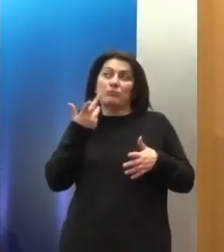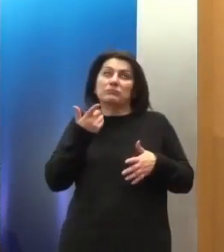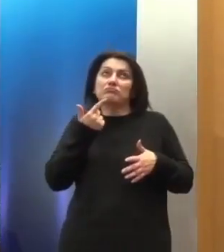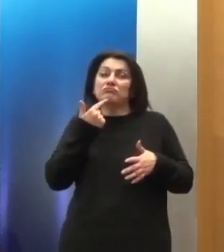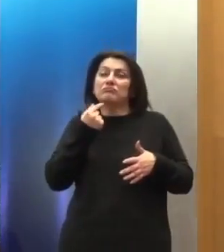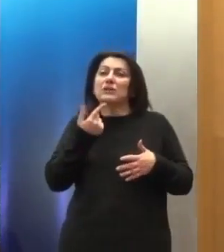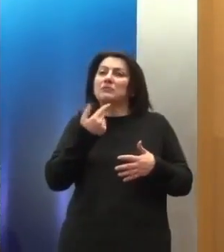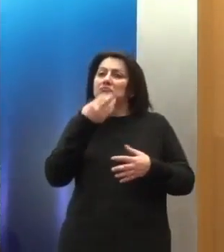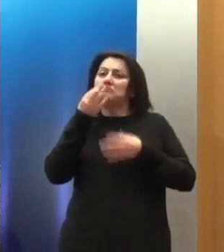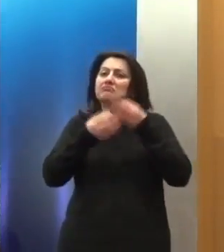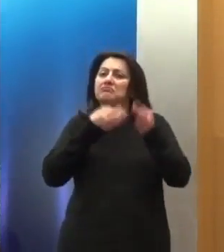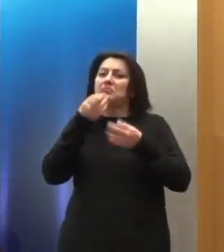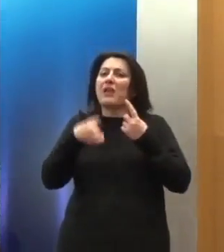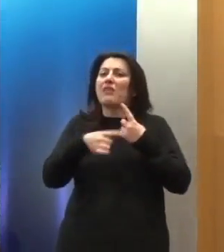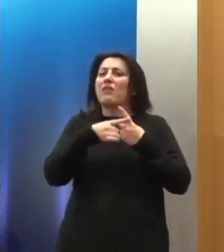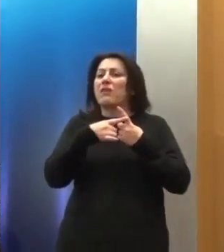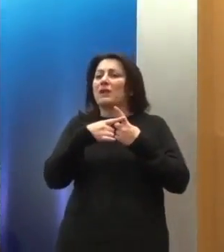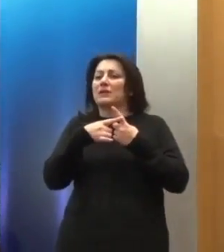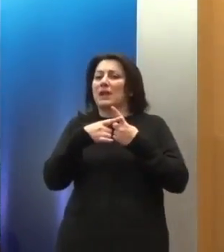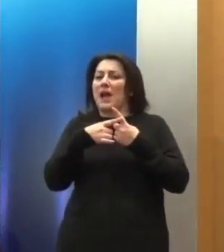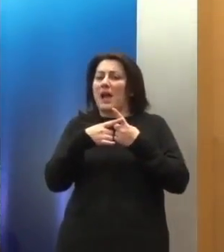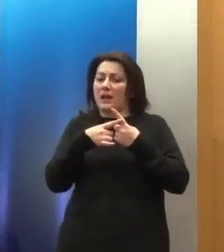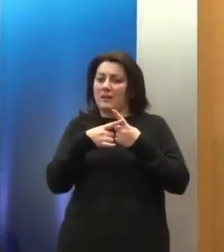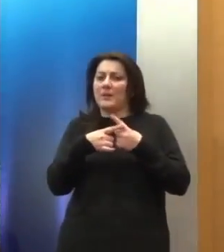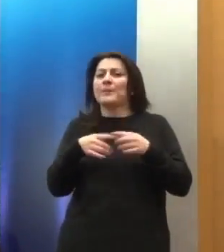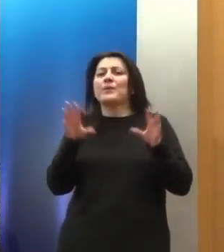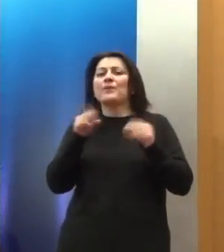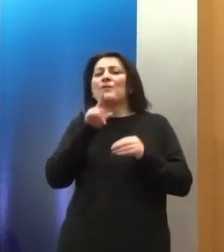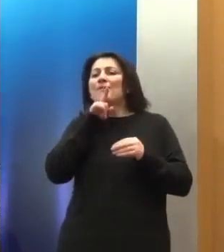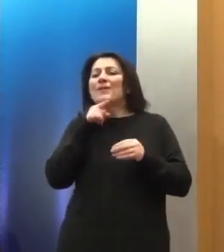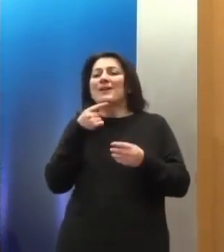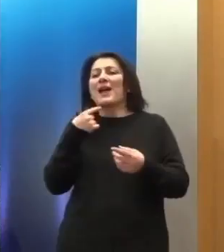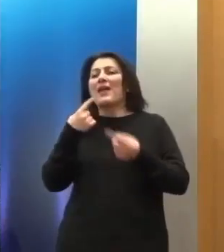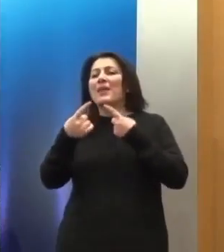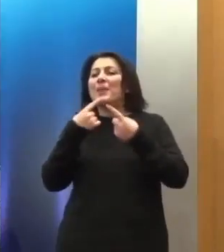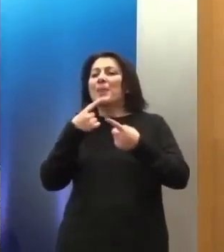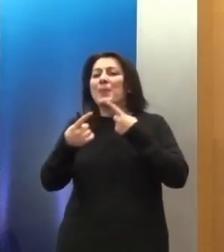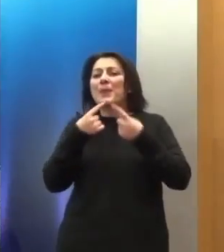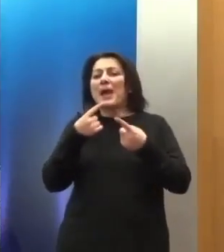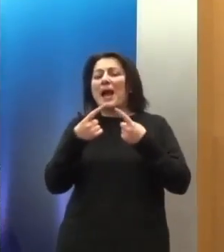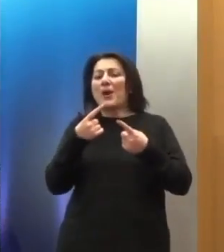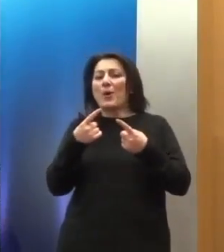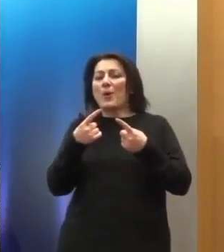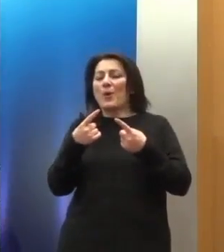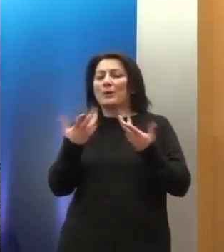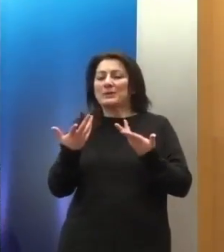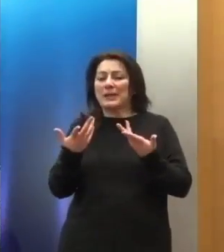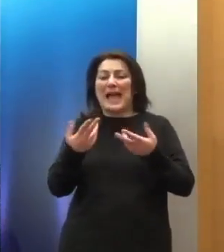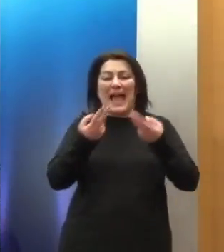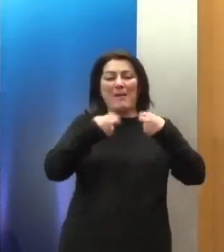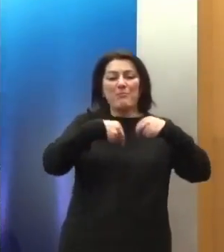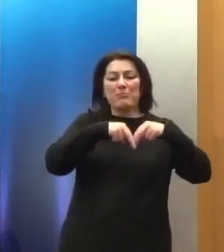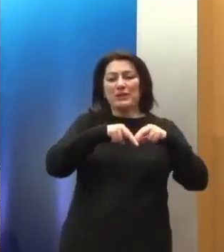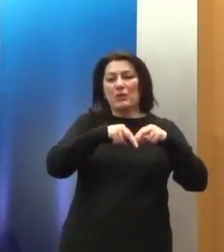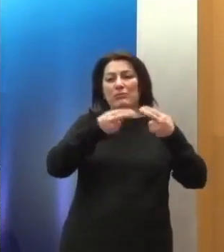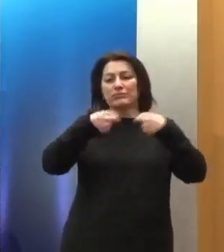εκπρόσωποι του κράτους, θετικά σχόλια για αυτό το διάλογο ο οποίος γίνεται μεταξύ των επιτροπών,